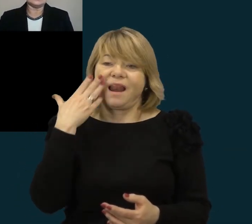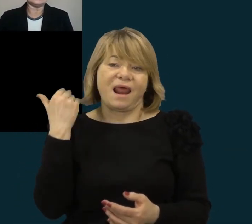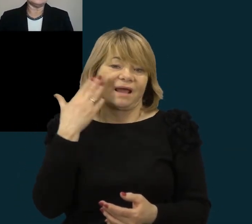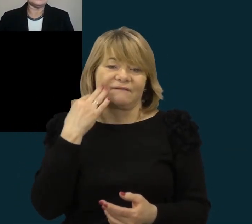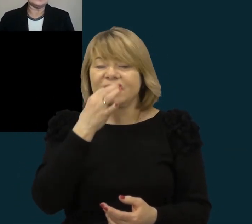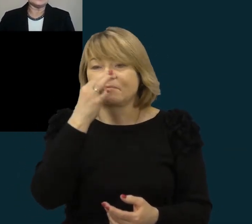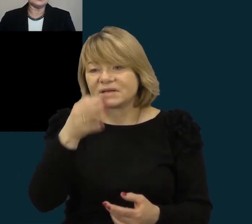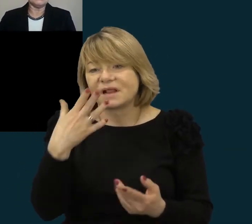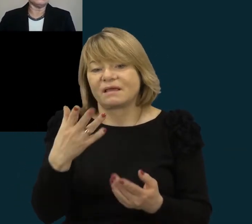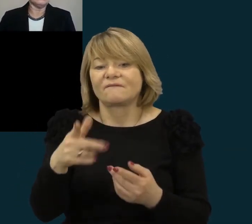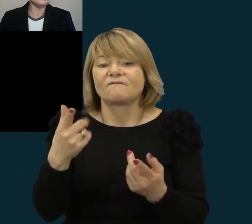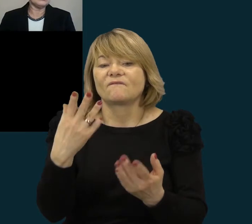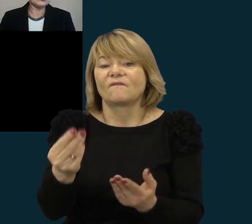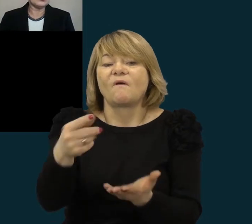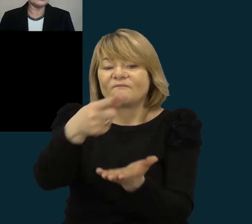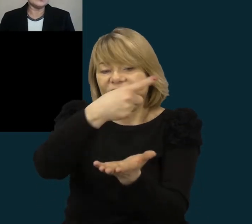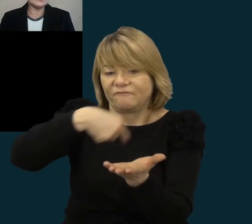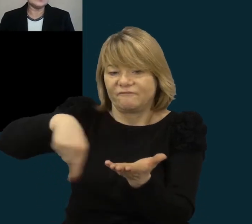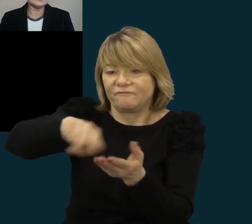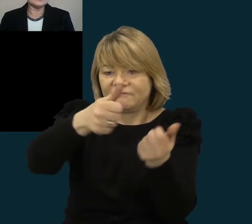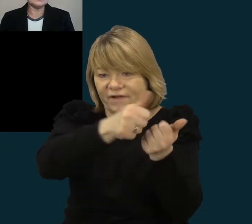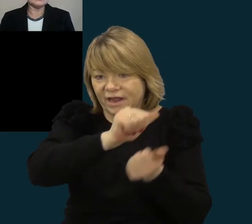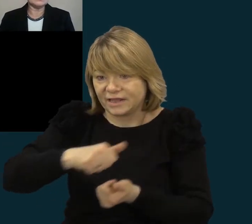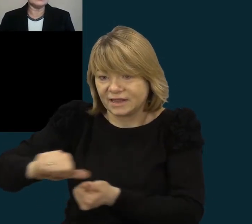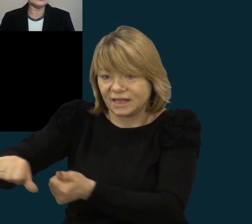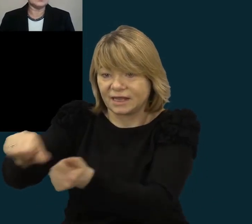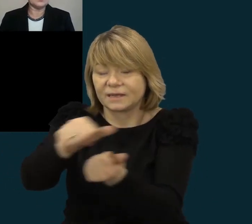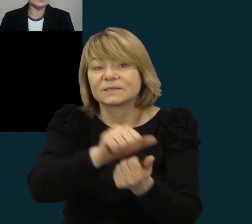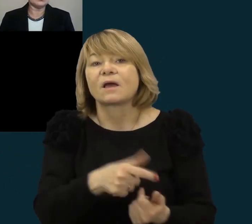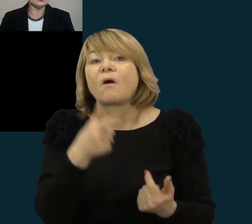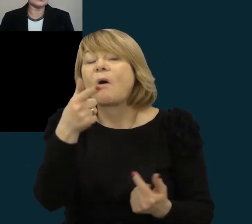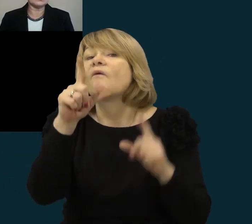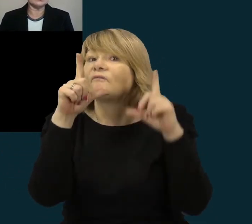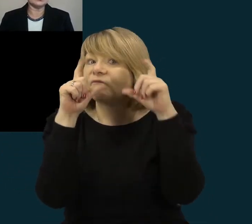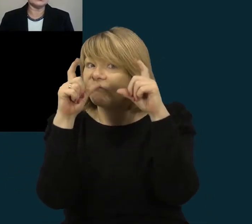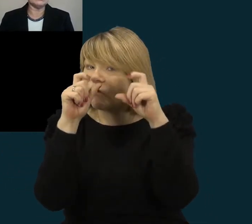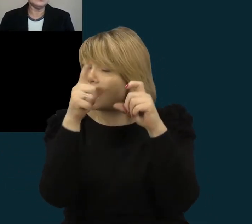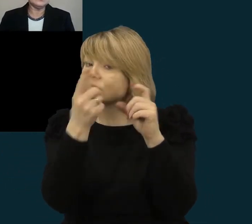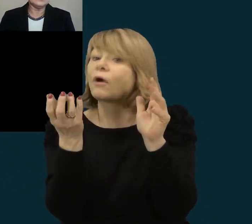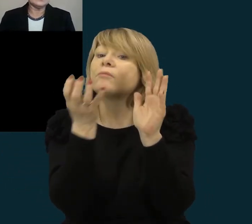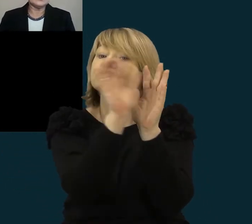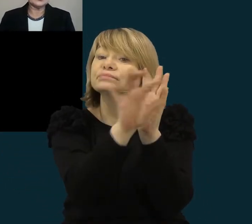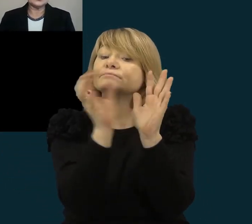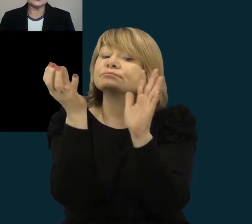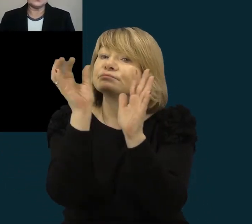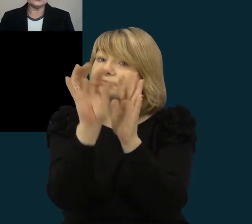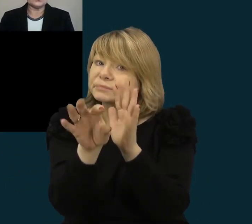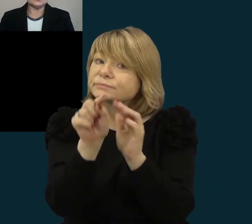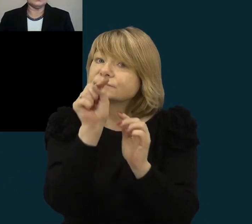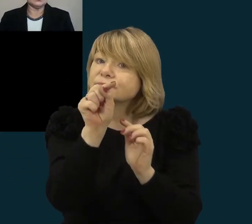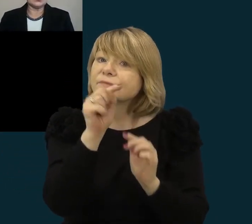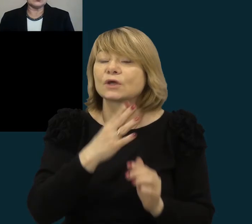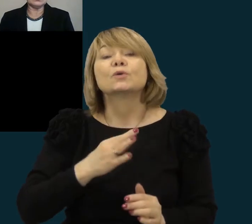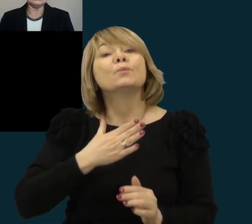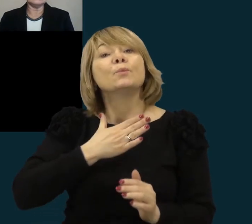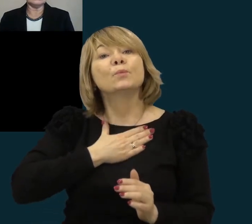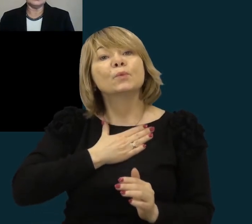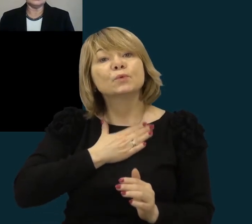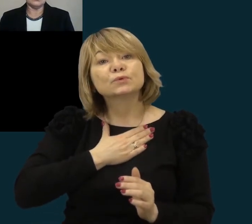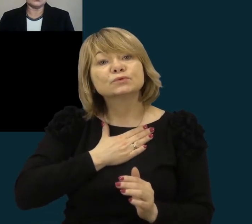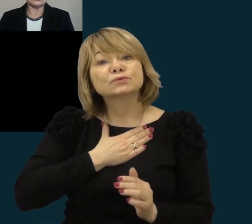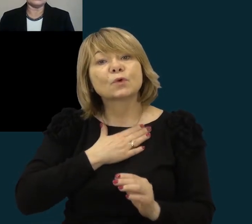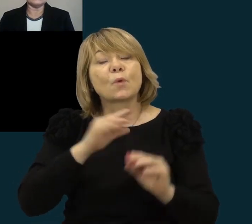atsakė, kad vainikas o nuotraukos, žinokit, yra čia paimtos mokinių. Iš mūsų